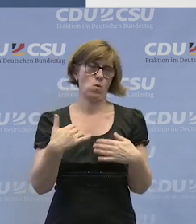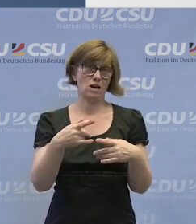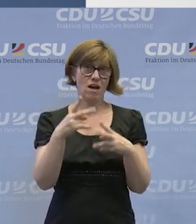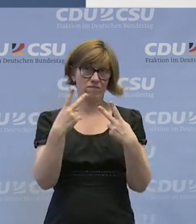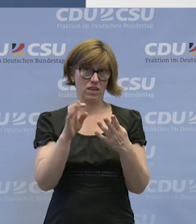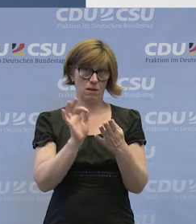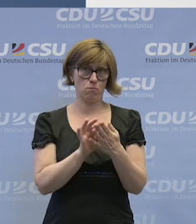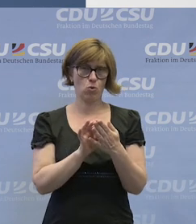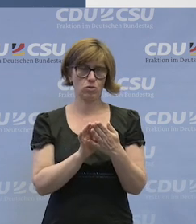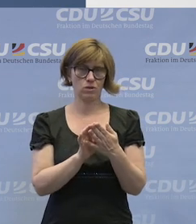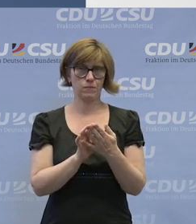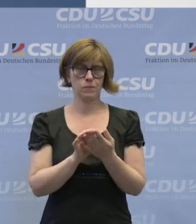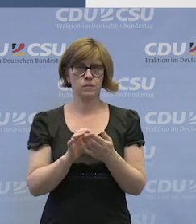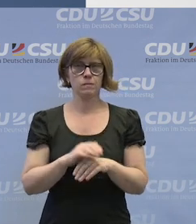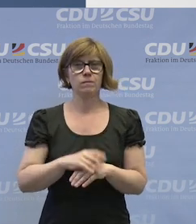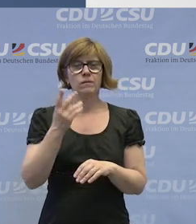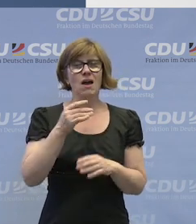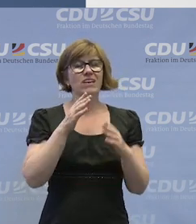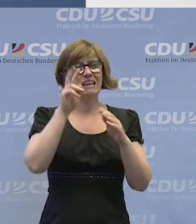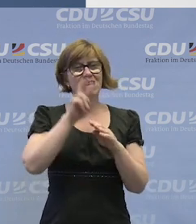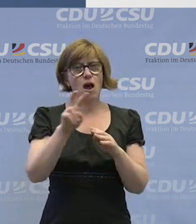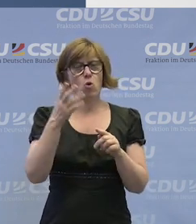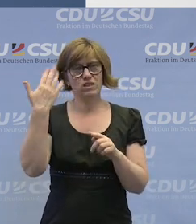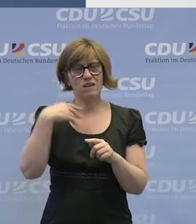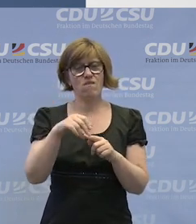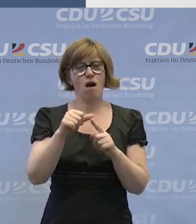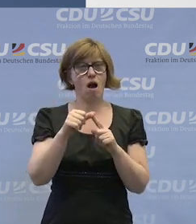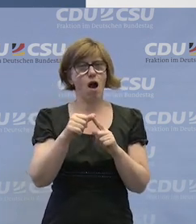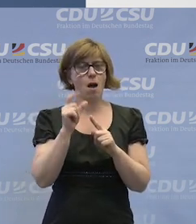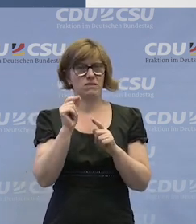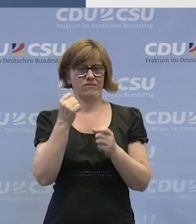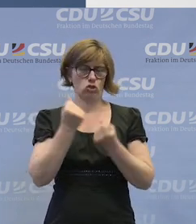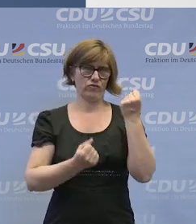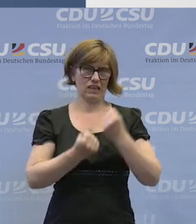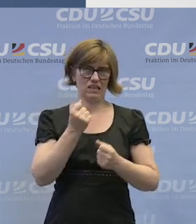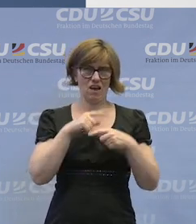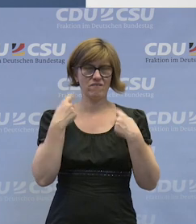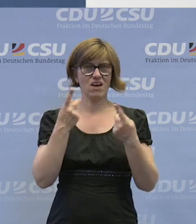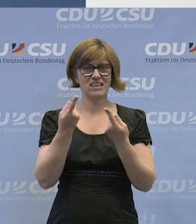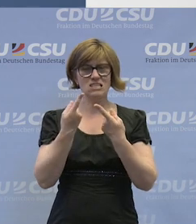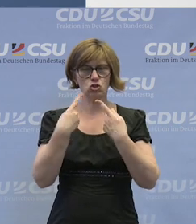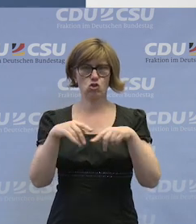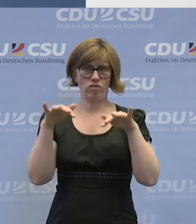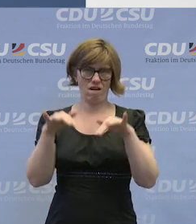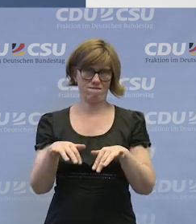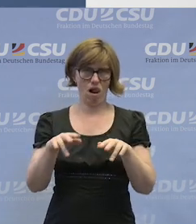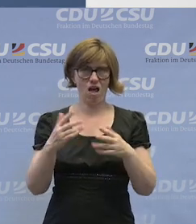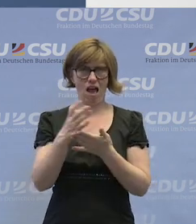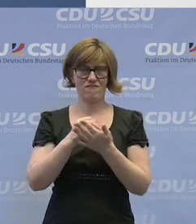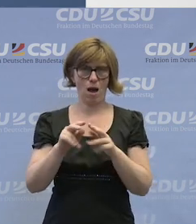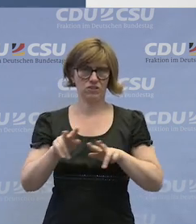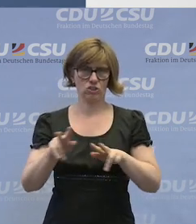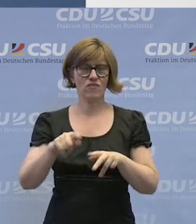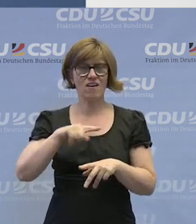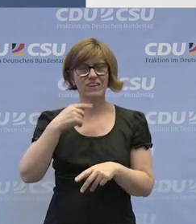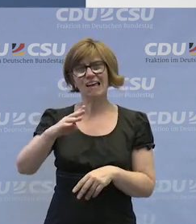nötig. Im Übrigen hatte die Diakonie ja so eine kleine Misere. Wir sind ja so ein Sonderling in der Erwerbswirtschaft. Wir sind nämlich